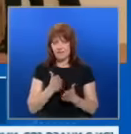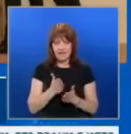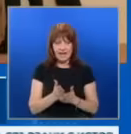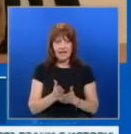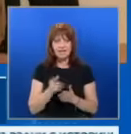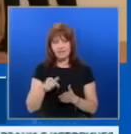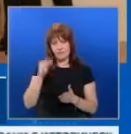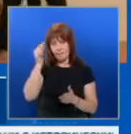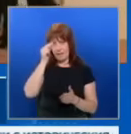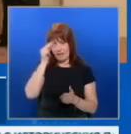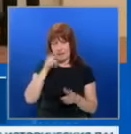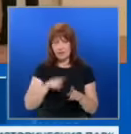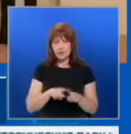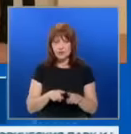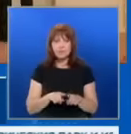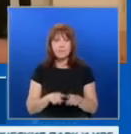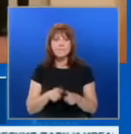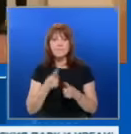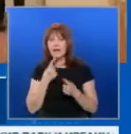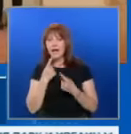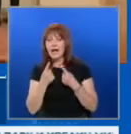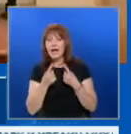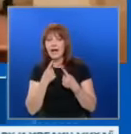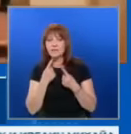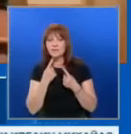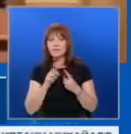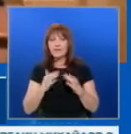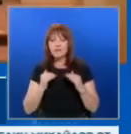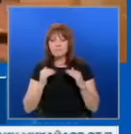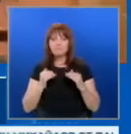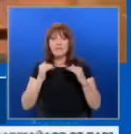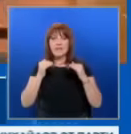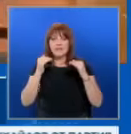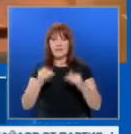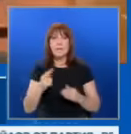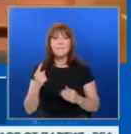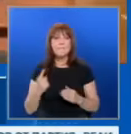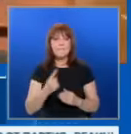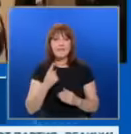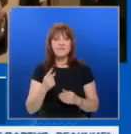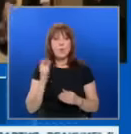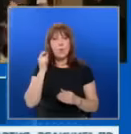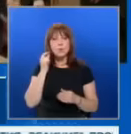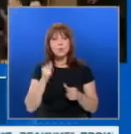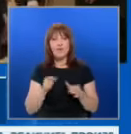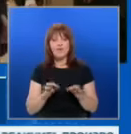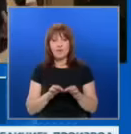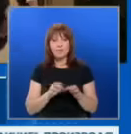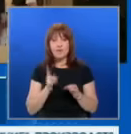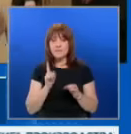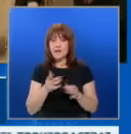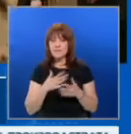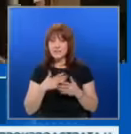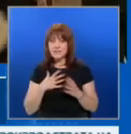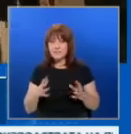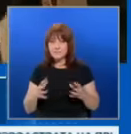в България. Разговорите са на няколко нива. Първо, Урсула фон дер Лайен трябва да си осигури подкрепата